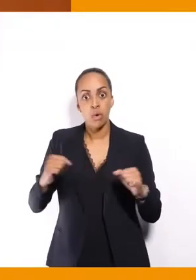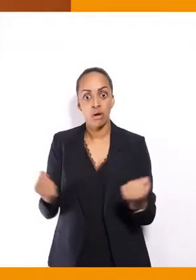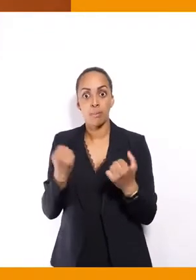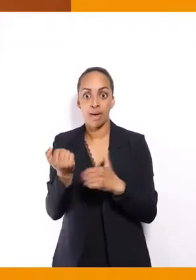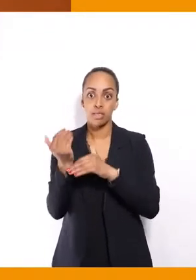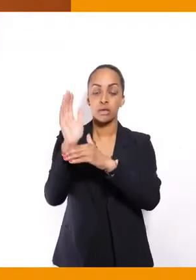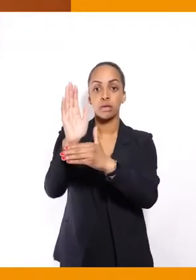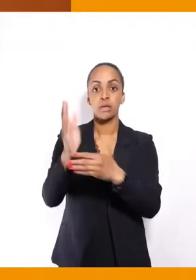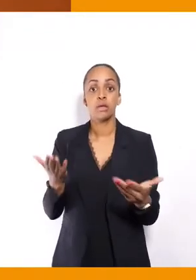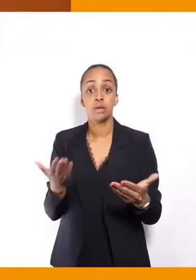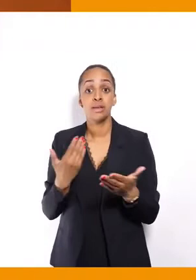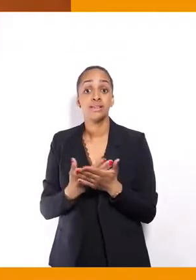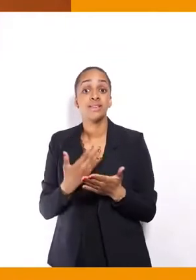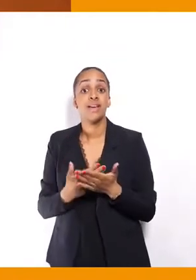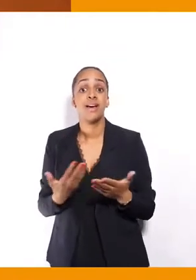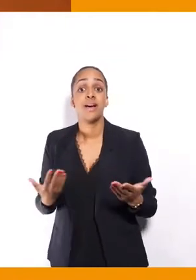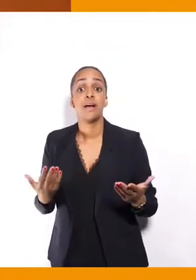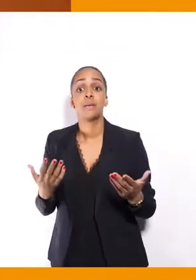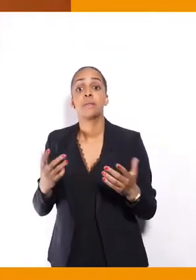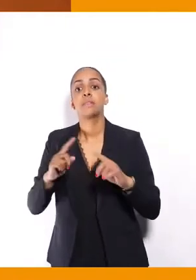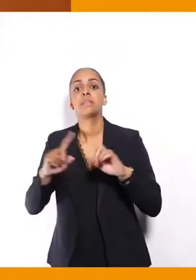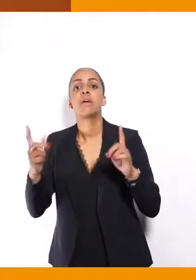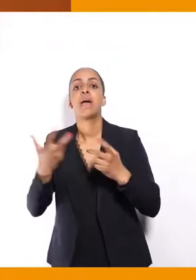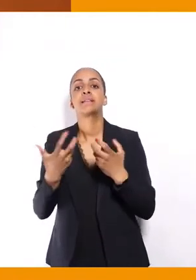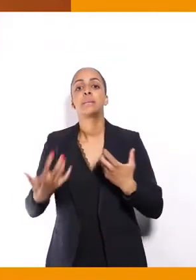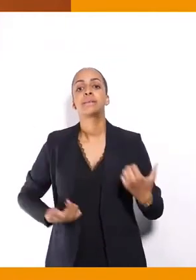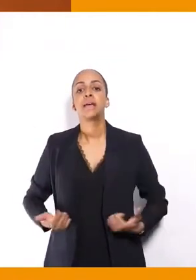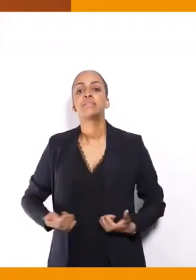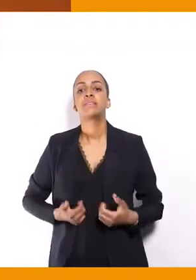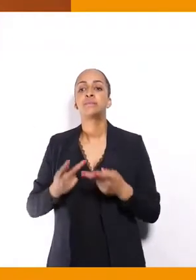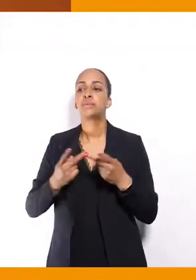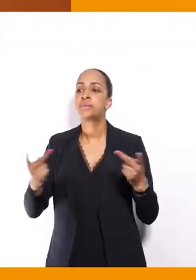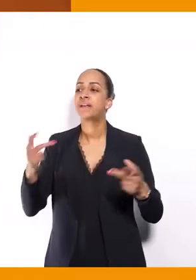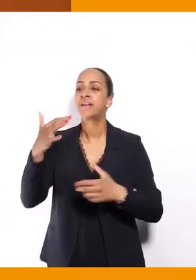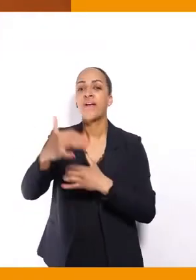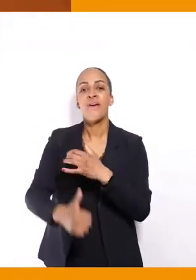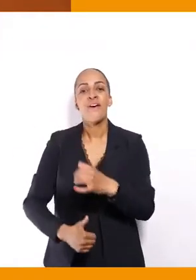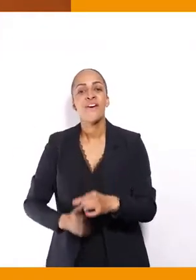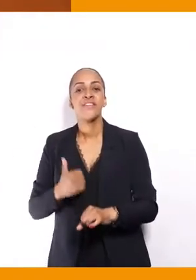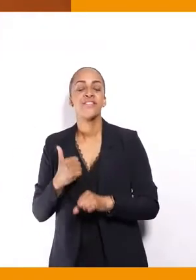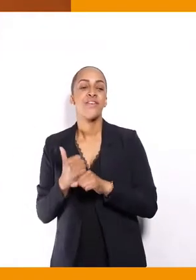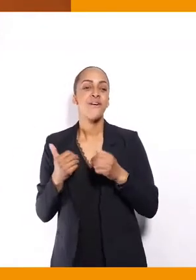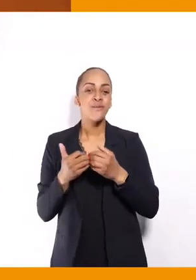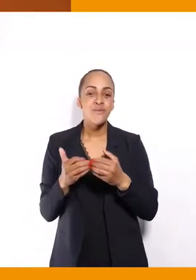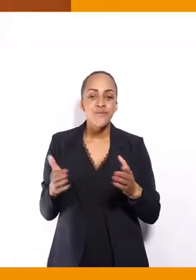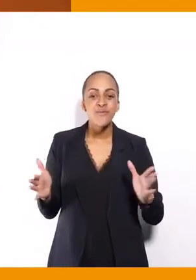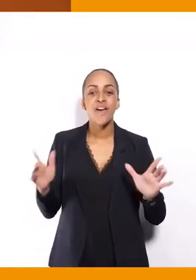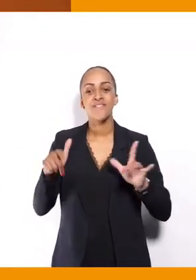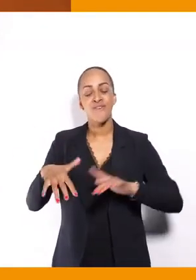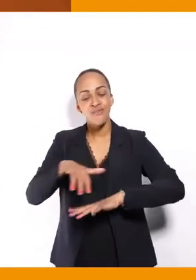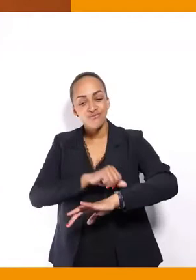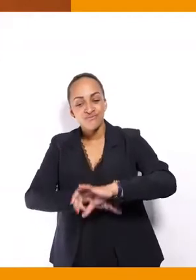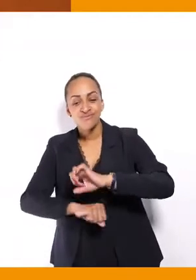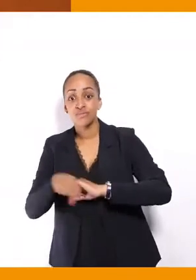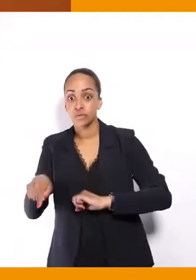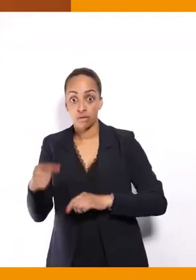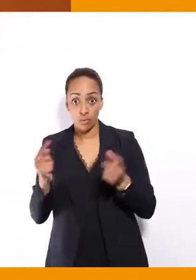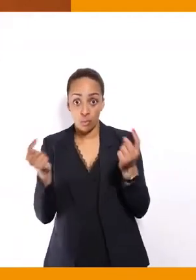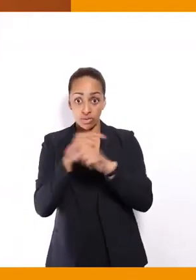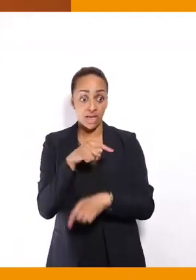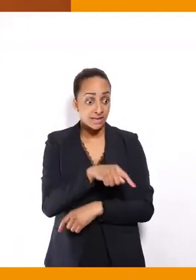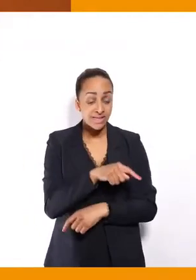la différence qu'il y a avec, par exemple, un service public qui est ouvert toute l'année, c'est qu'en peu de temps, l'organisation doit